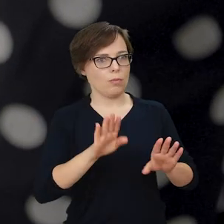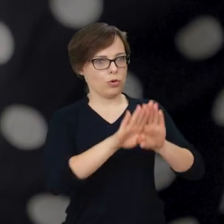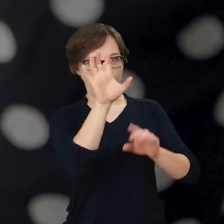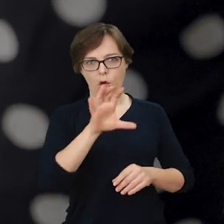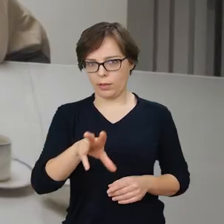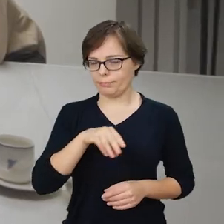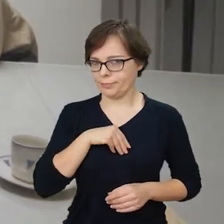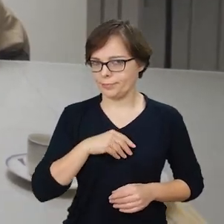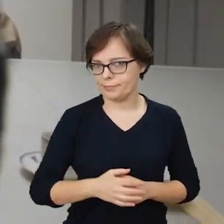które do nich należały.